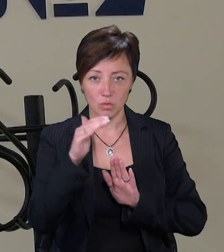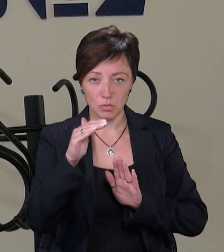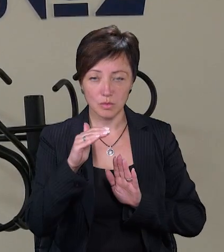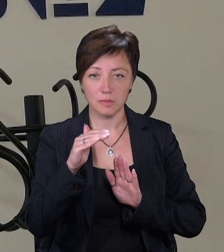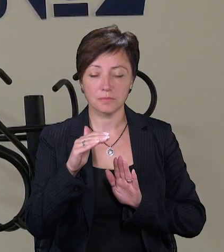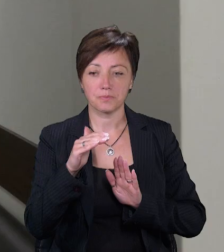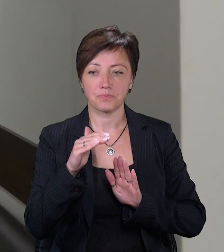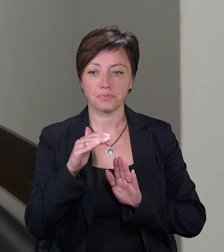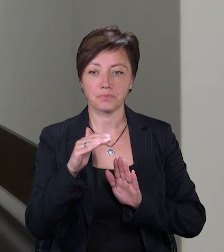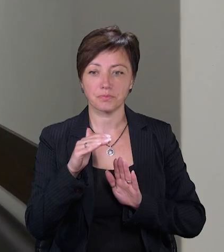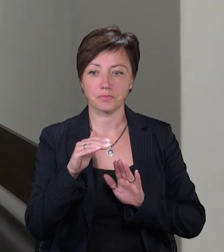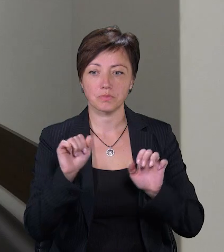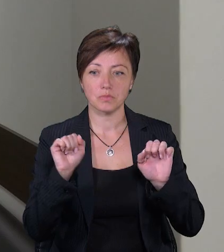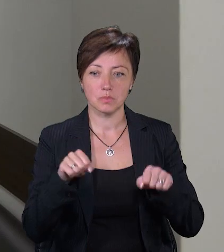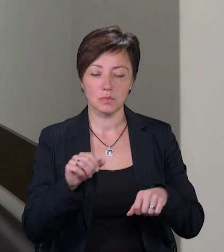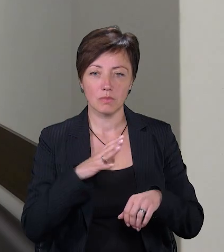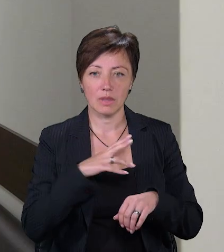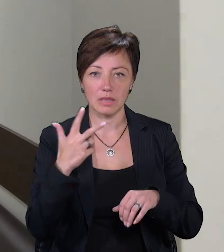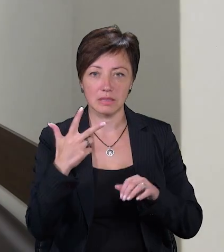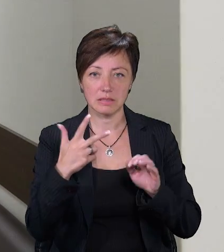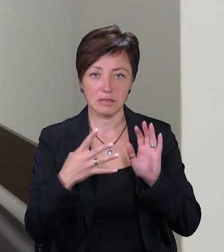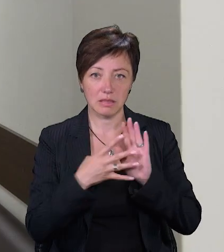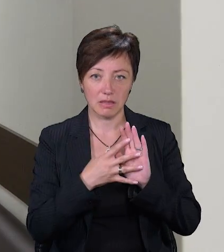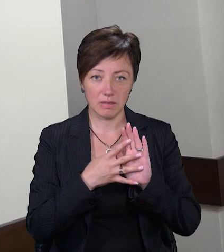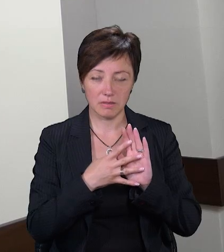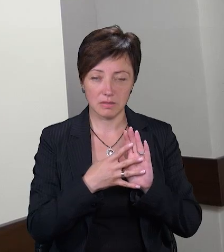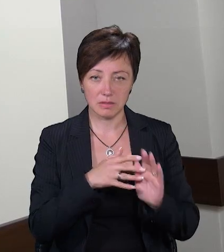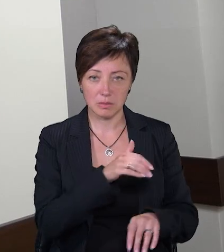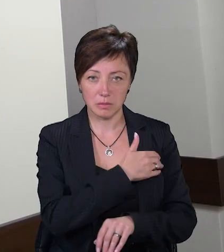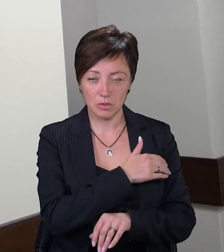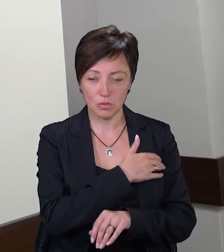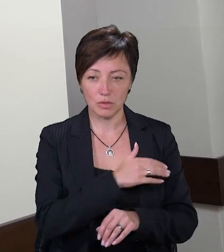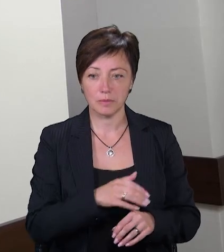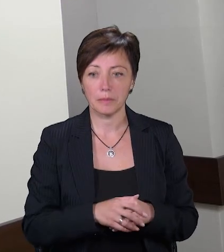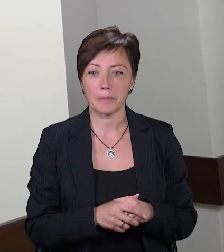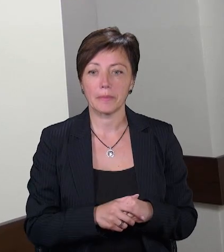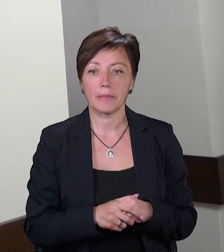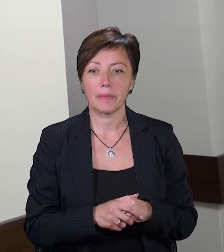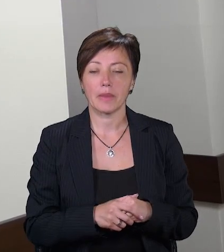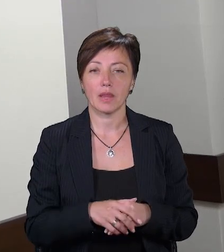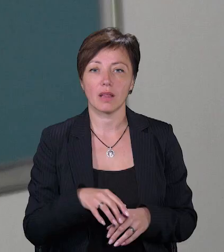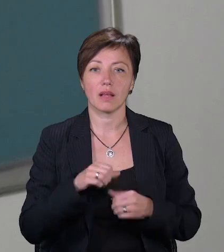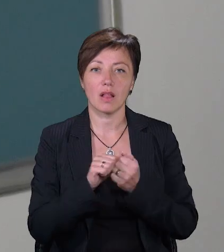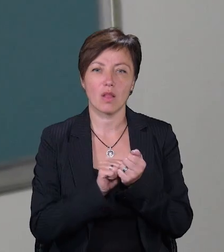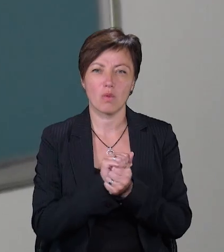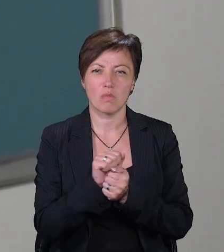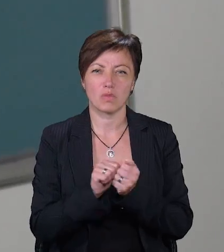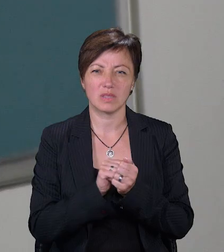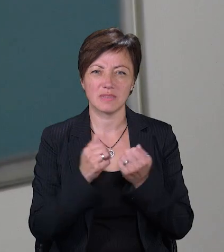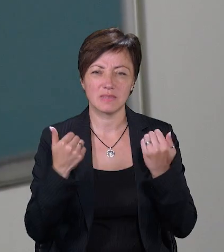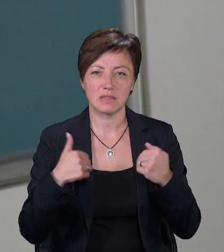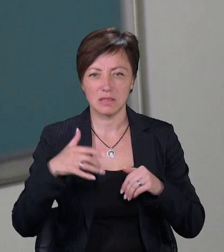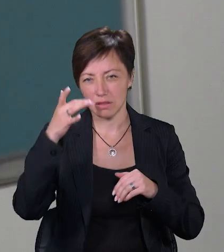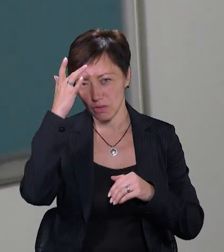тіла, може бути навіть до 39 градусів, відчуття ломоти в тілі, головний